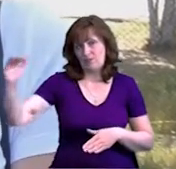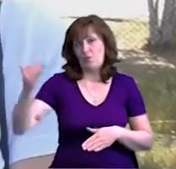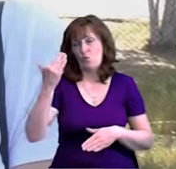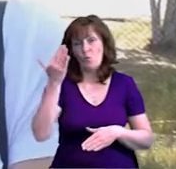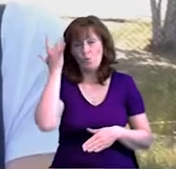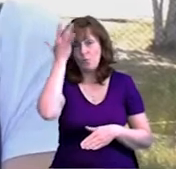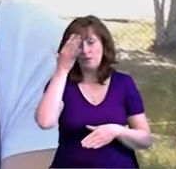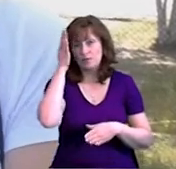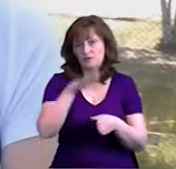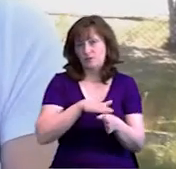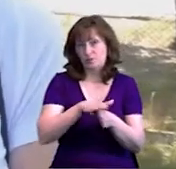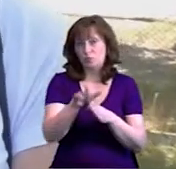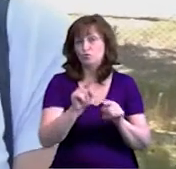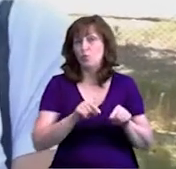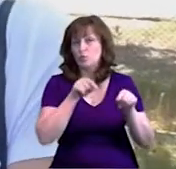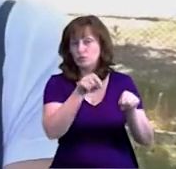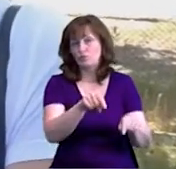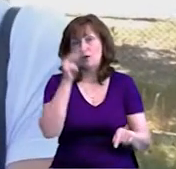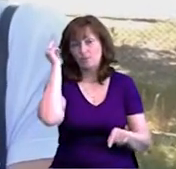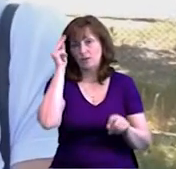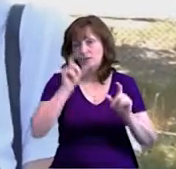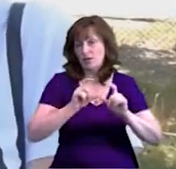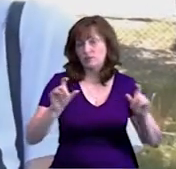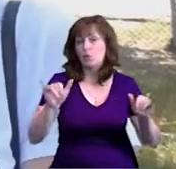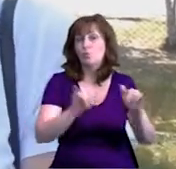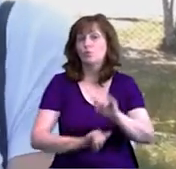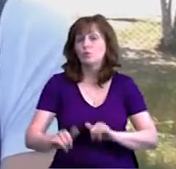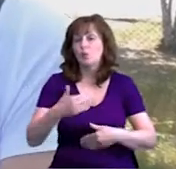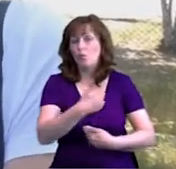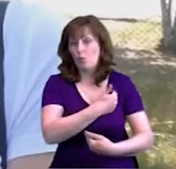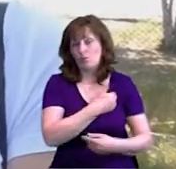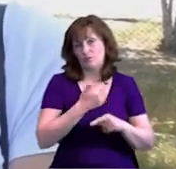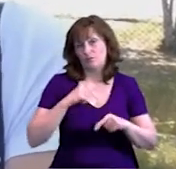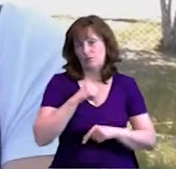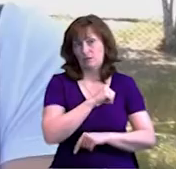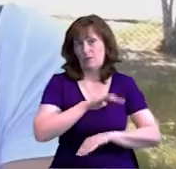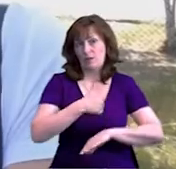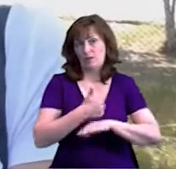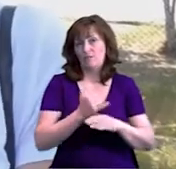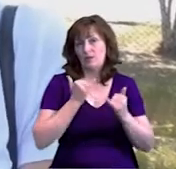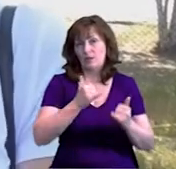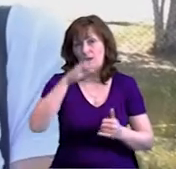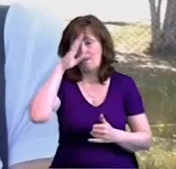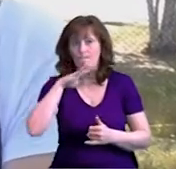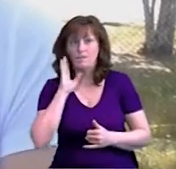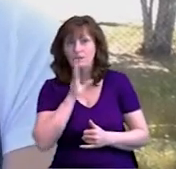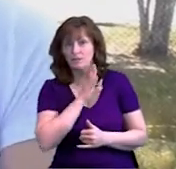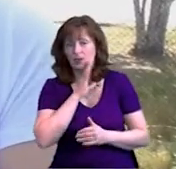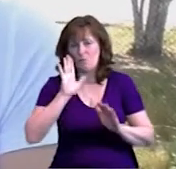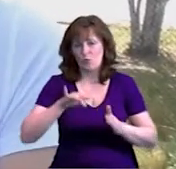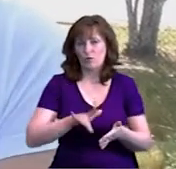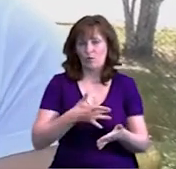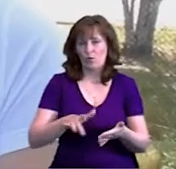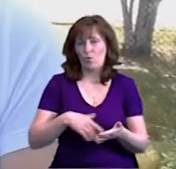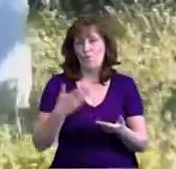здійснилася, щоб вона поступила в той начальний заклад, який вона хоче. Оце саме головне зараз для батьків, а потім вже будемо